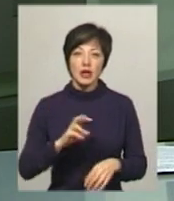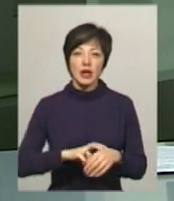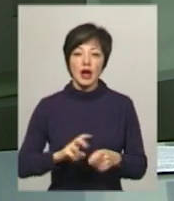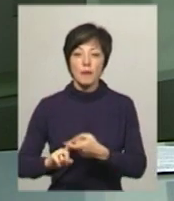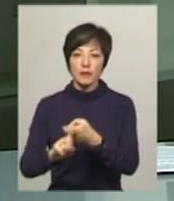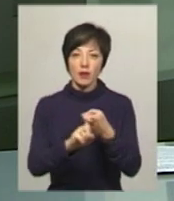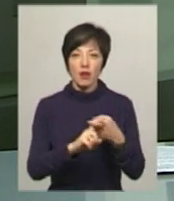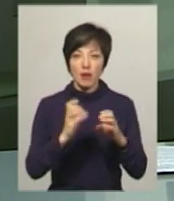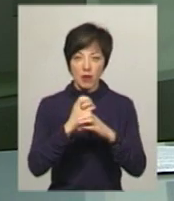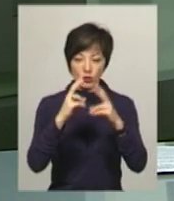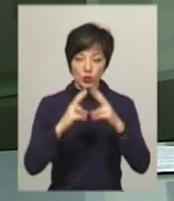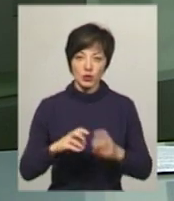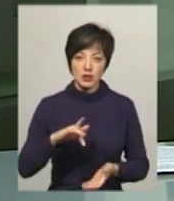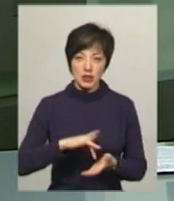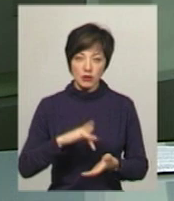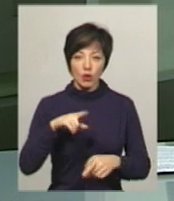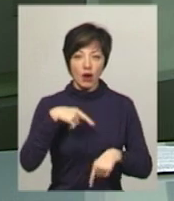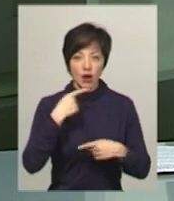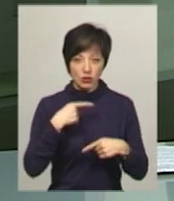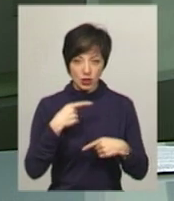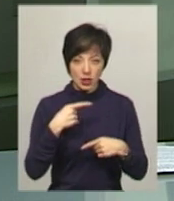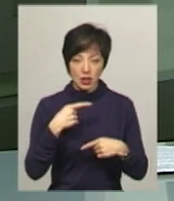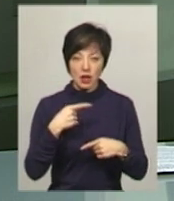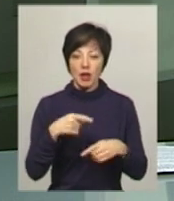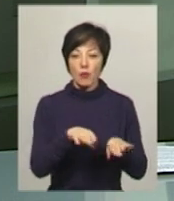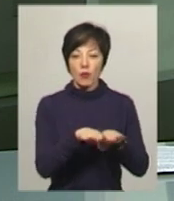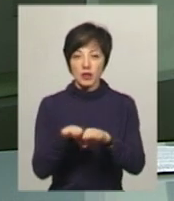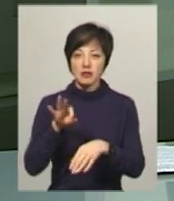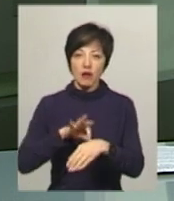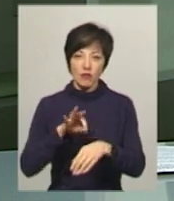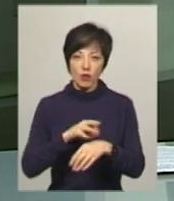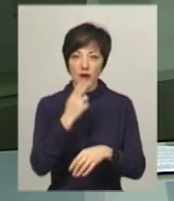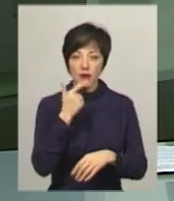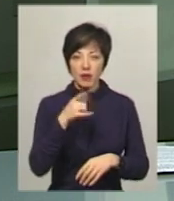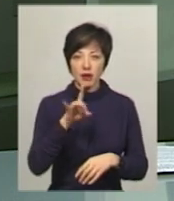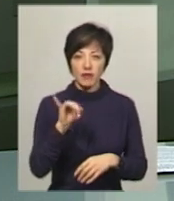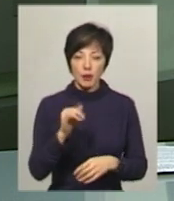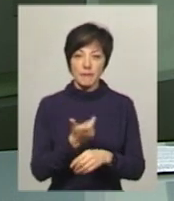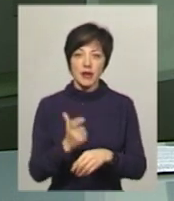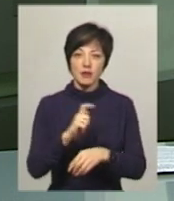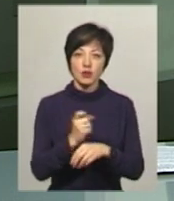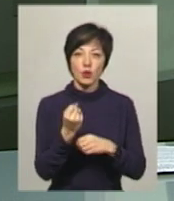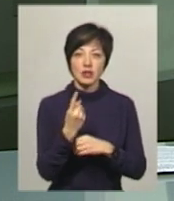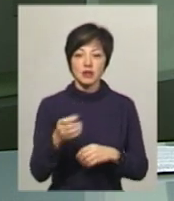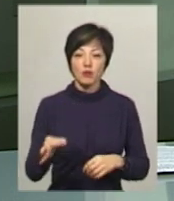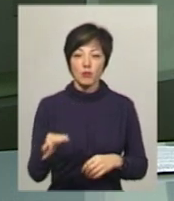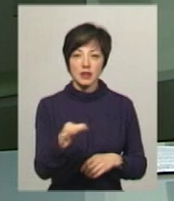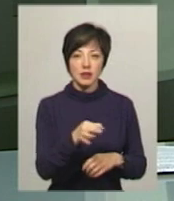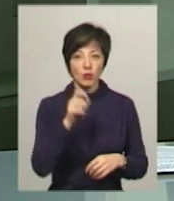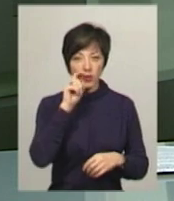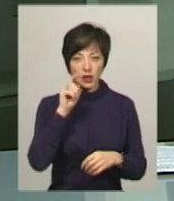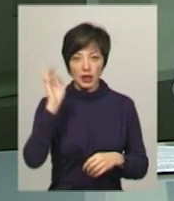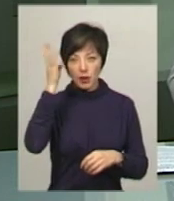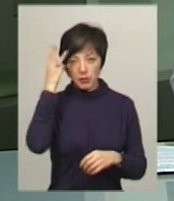-епідеміолог лабораторного центру Лариса Калінер каже, епідпоріг захворюваності на грип та ГРВ перевищений в 11 областях України.